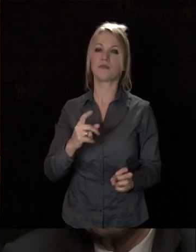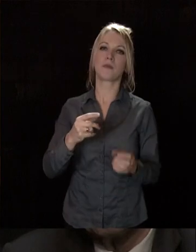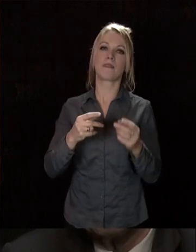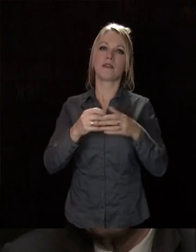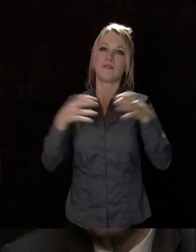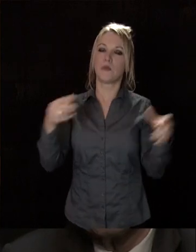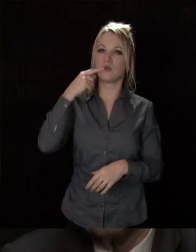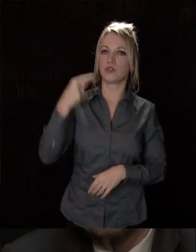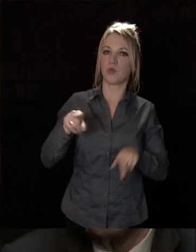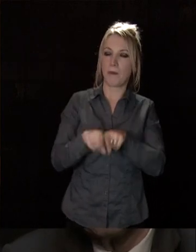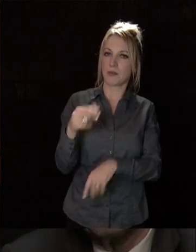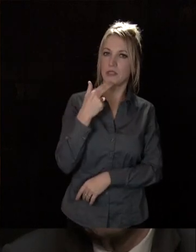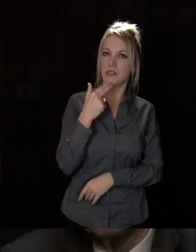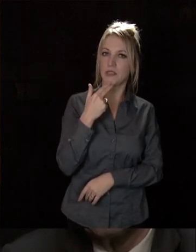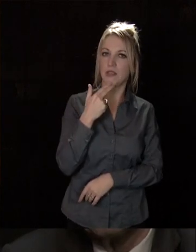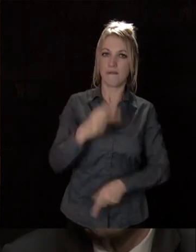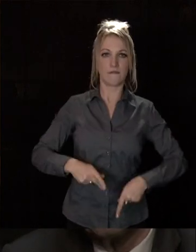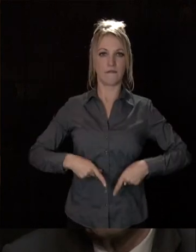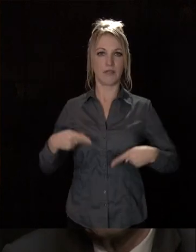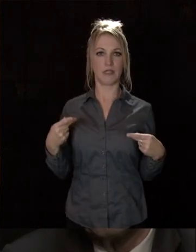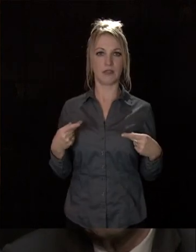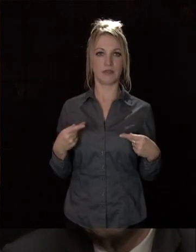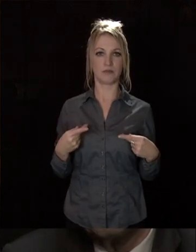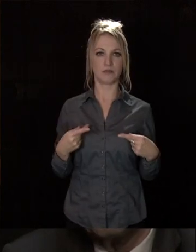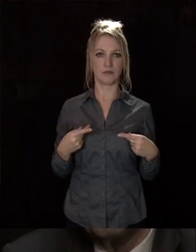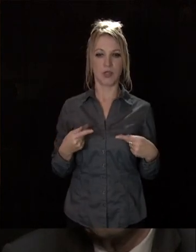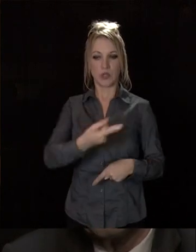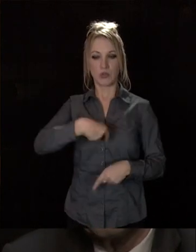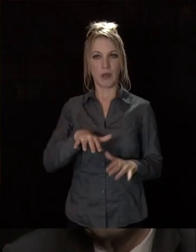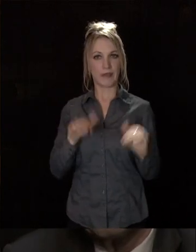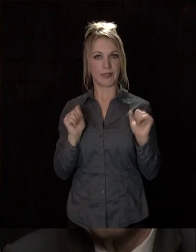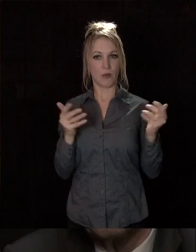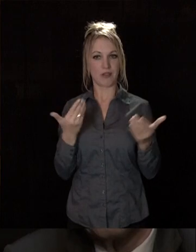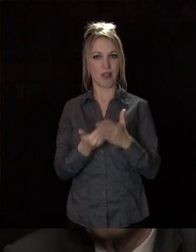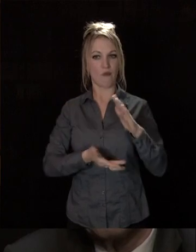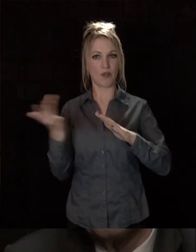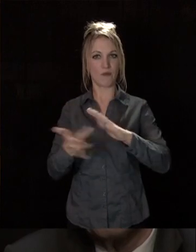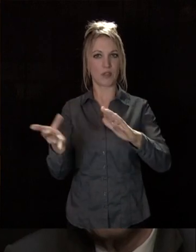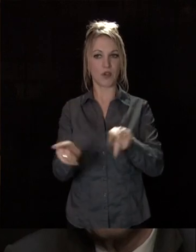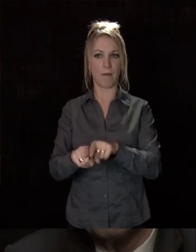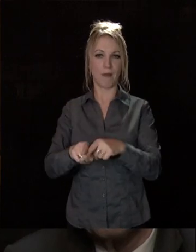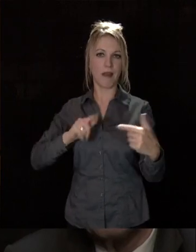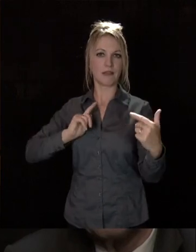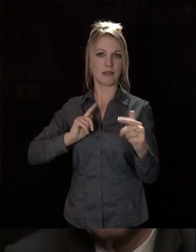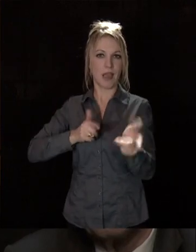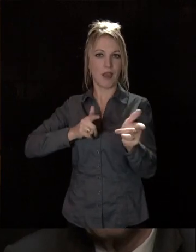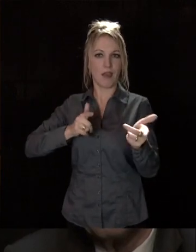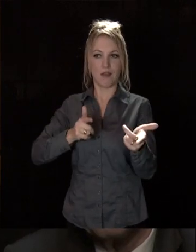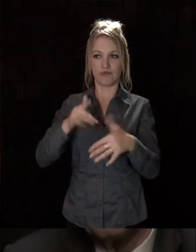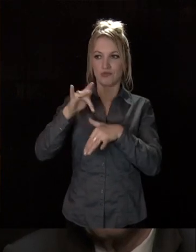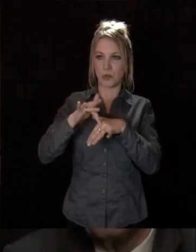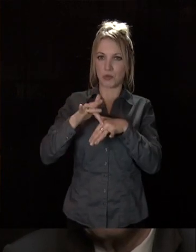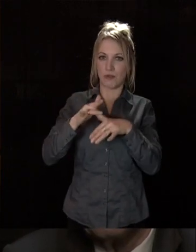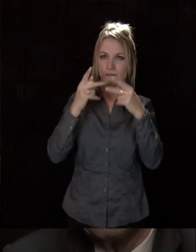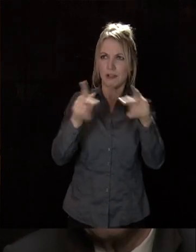sous le signe de la qualité de vie, nous avons évité cette fuite connue naguère qui frappe encore nombre